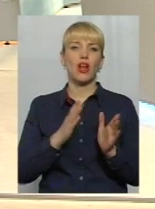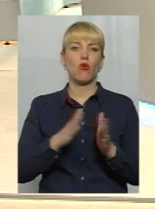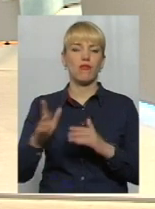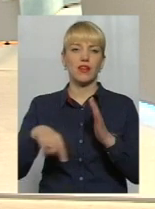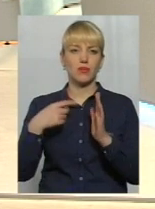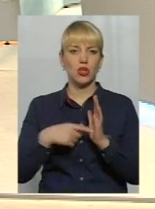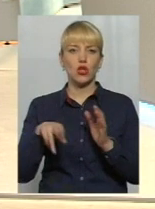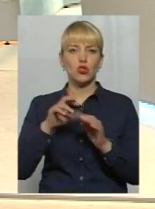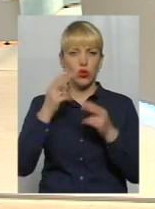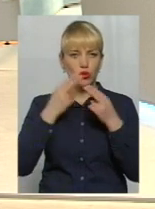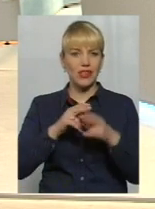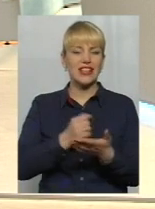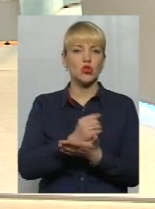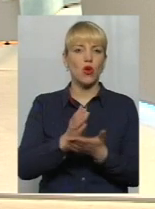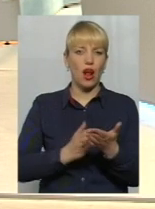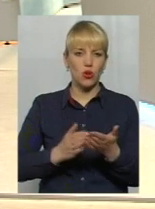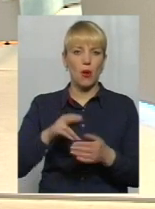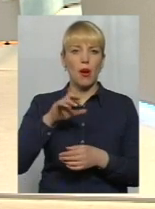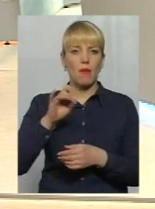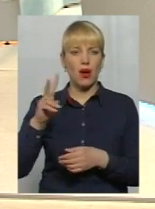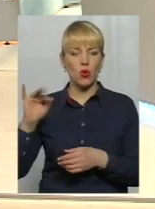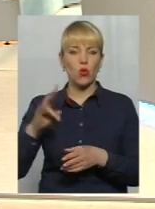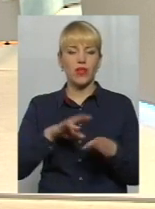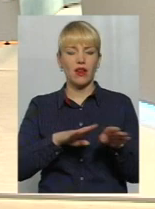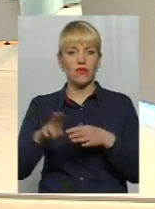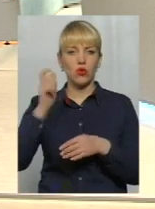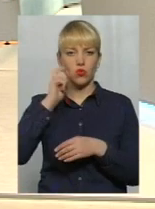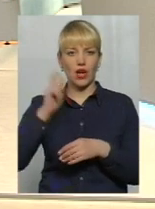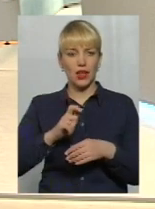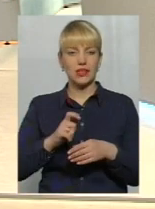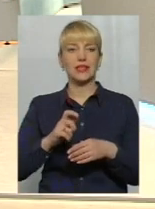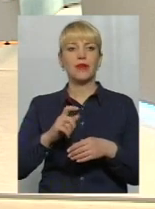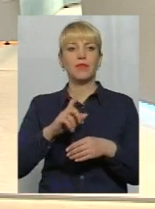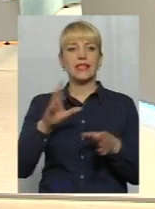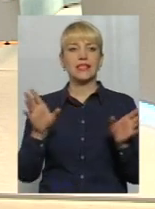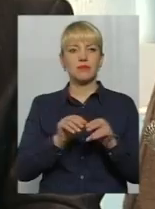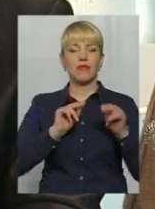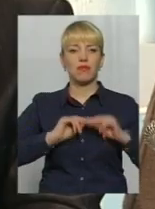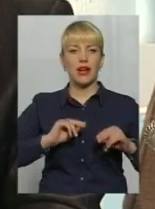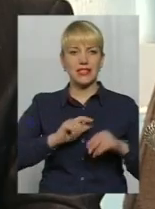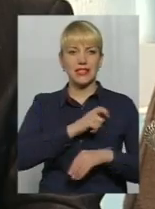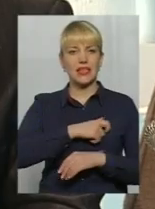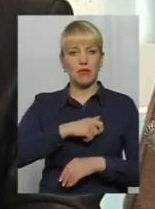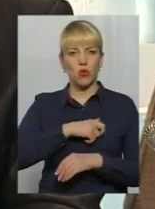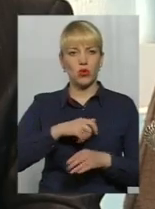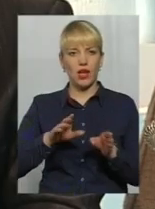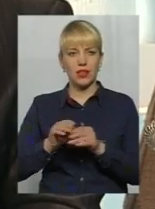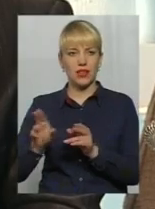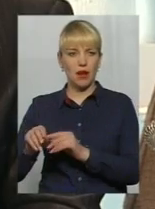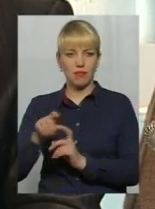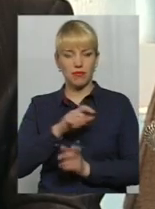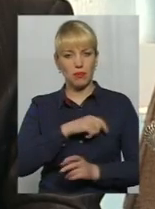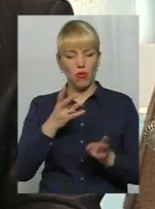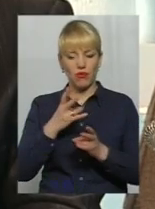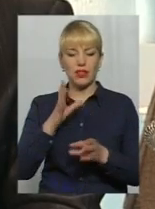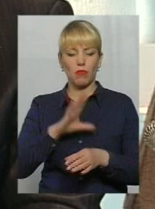індустріального парку на рівні країни, співпраця з депутатами, а вже ж має бути